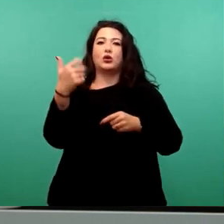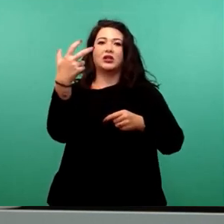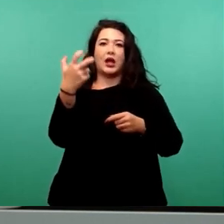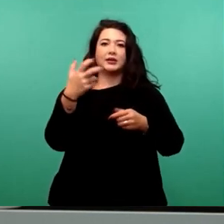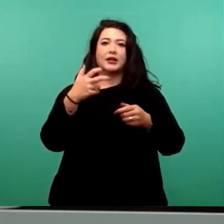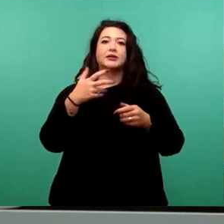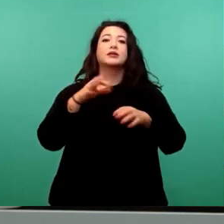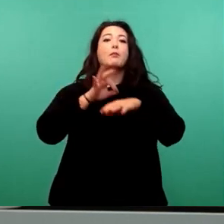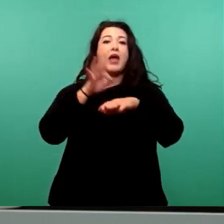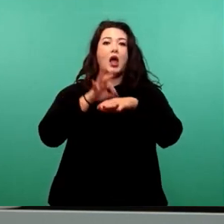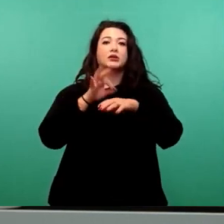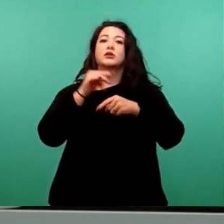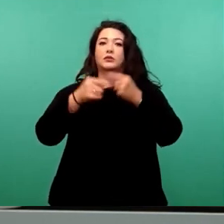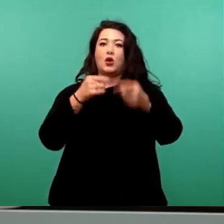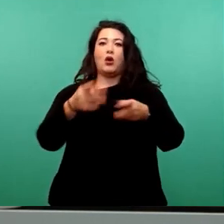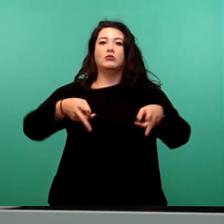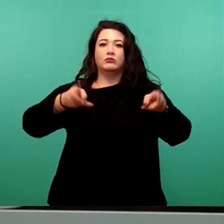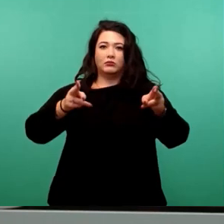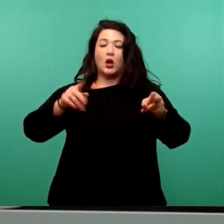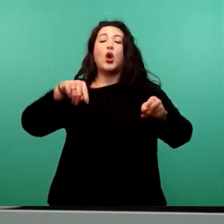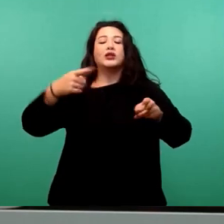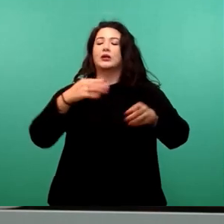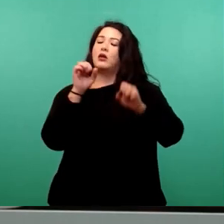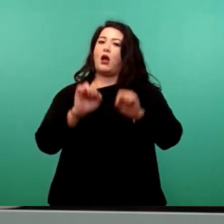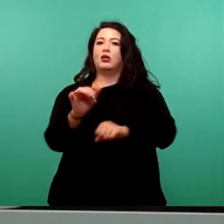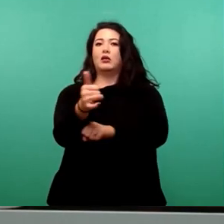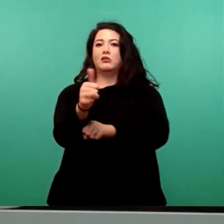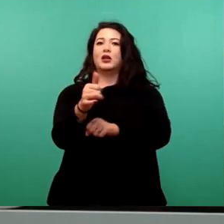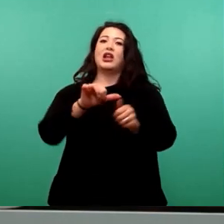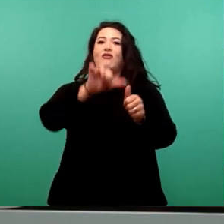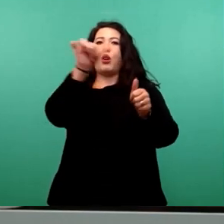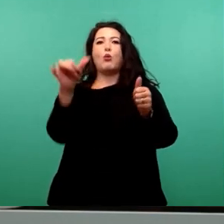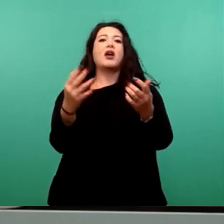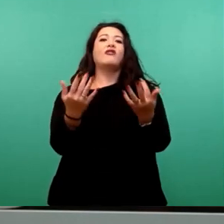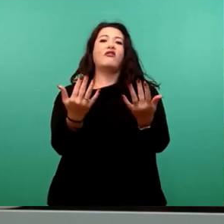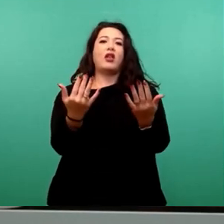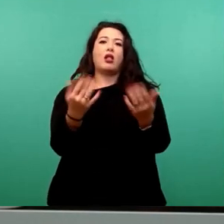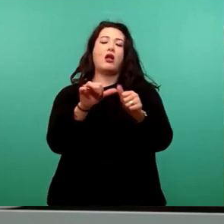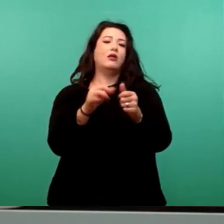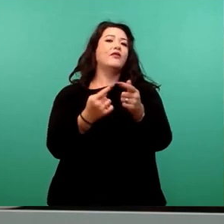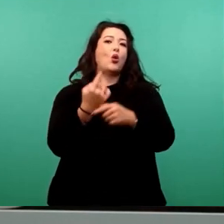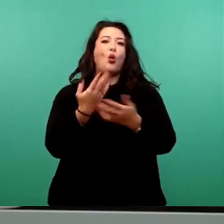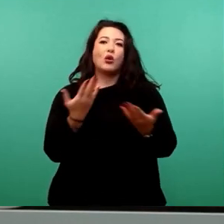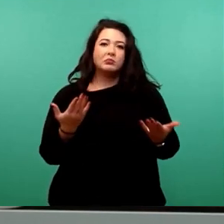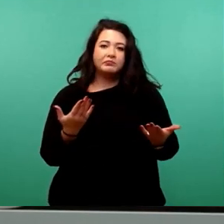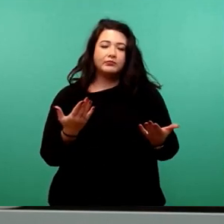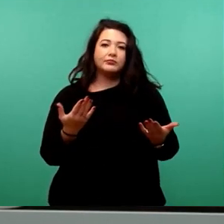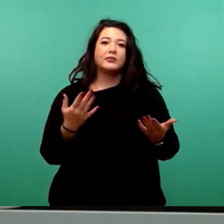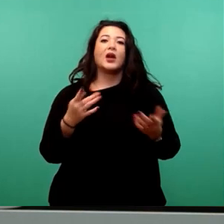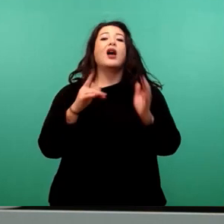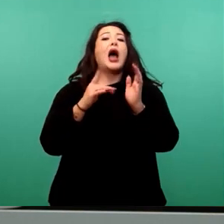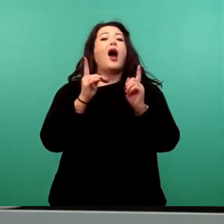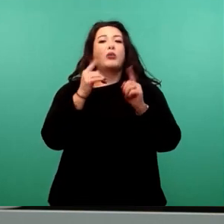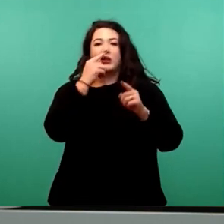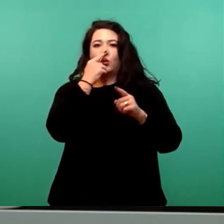März dieses Jahres ist. Und dann kann man abschätzen, wie hoch ist das Volumina tatsächlich. Das sind ja zunächst Annahmen, die aus